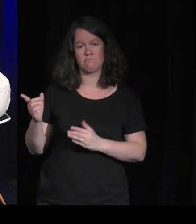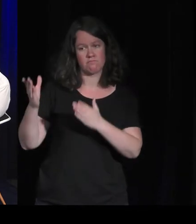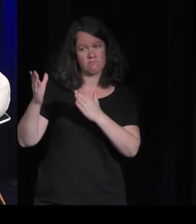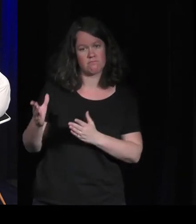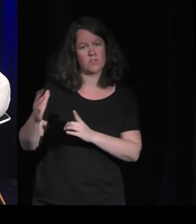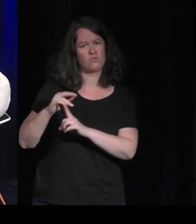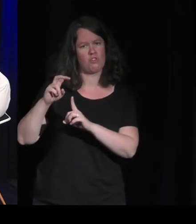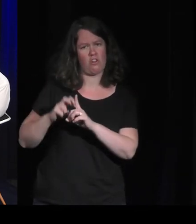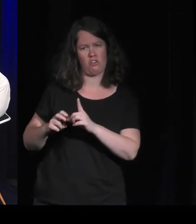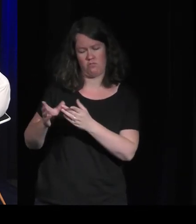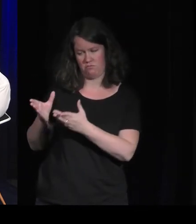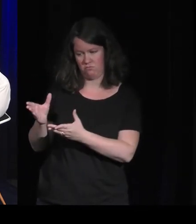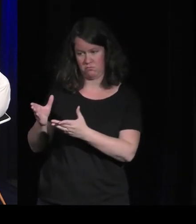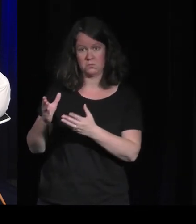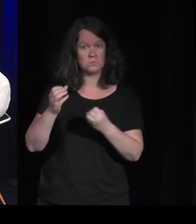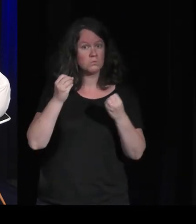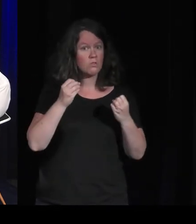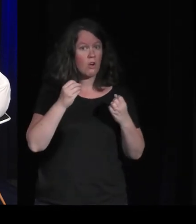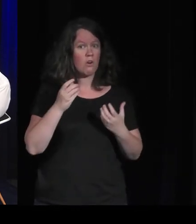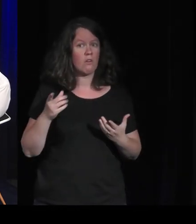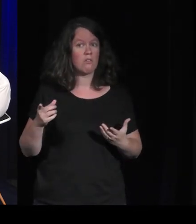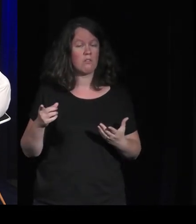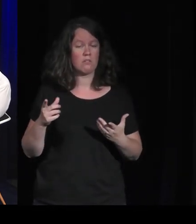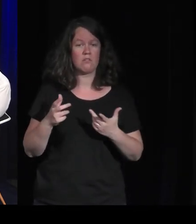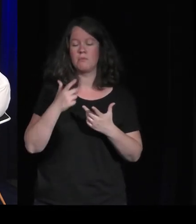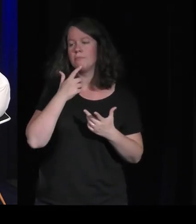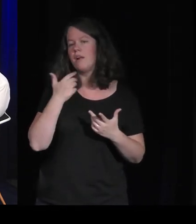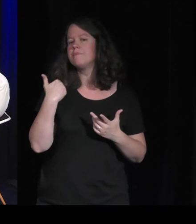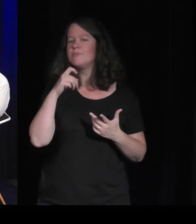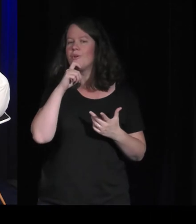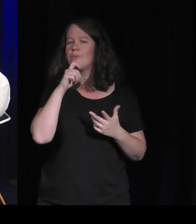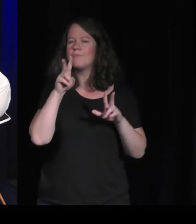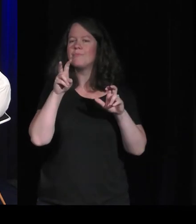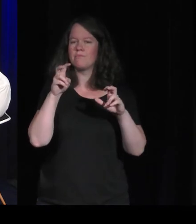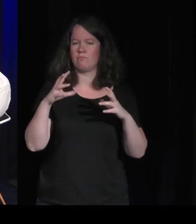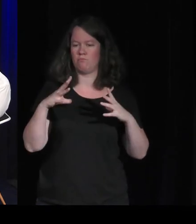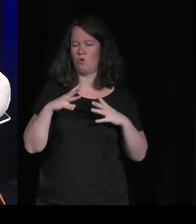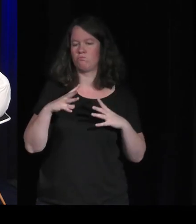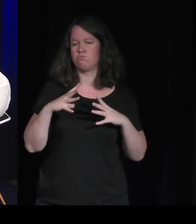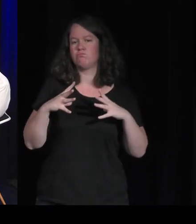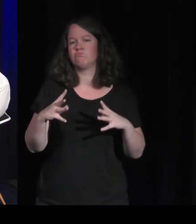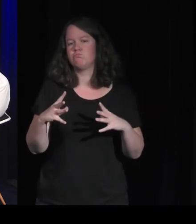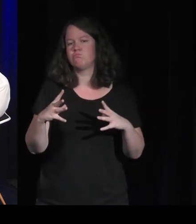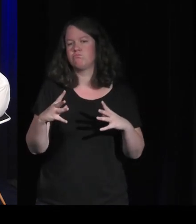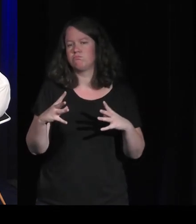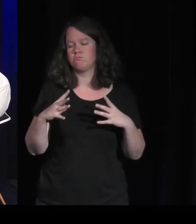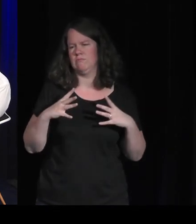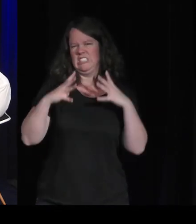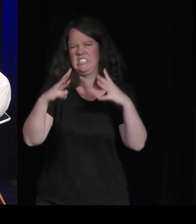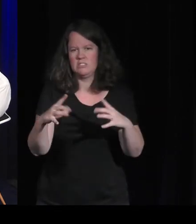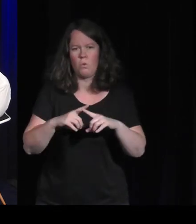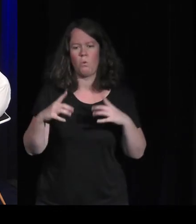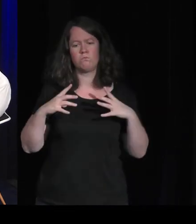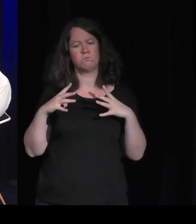dans les jeux, dans ce qu'on disait sur les engagements, sur cette expérience un peu de contemplation.